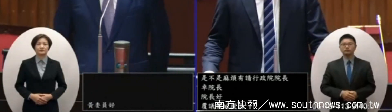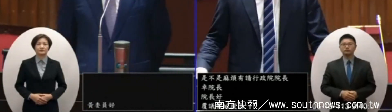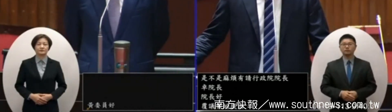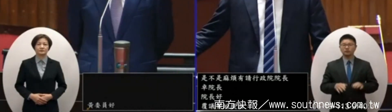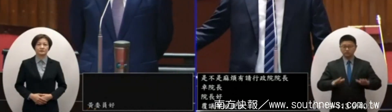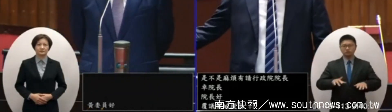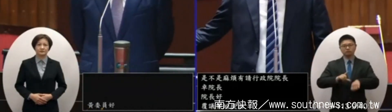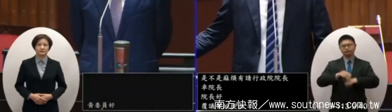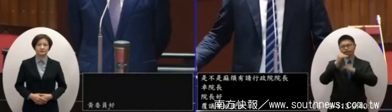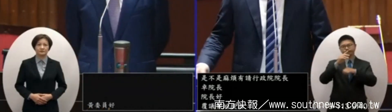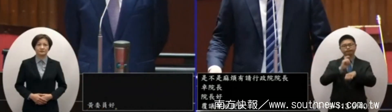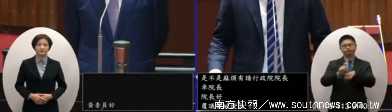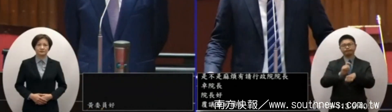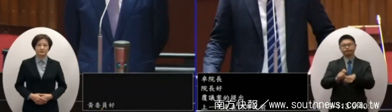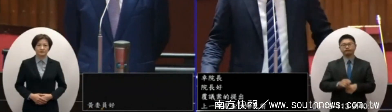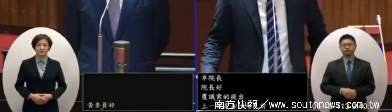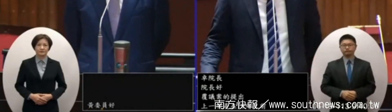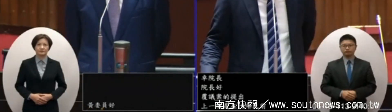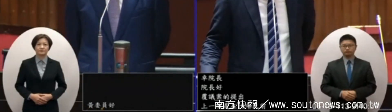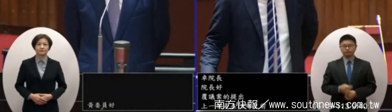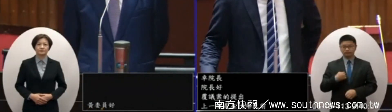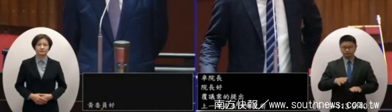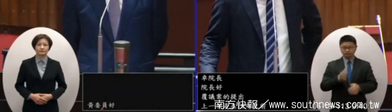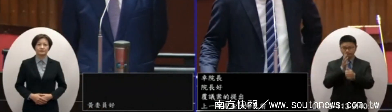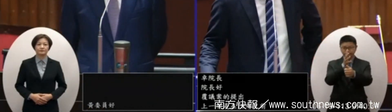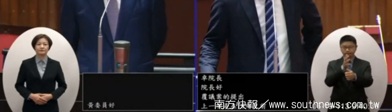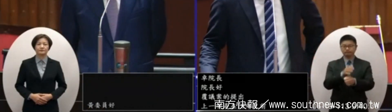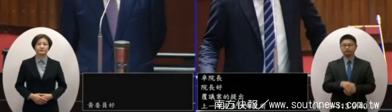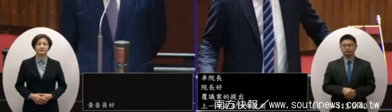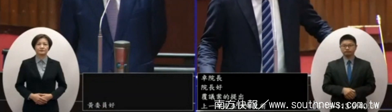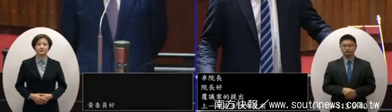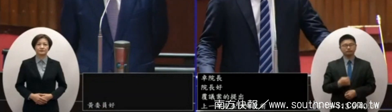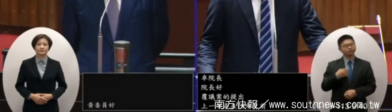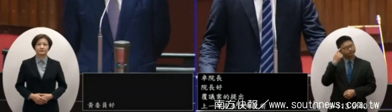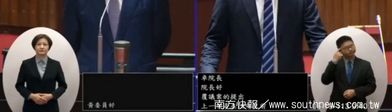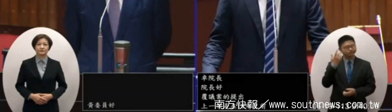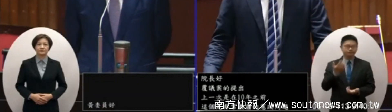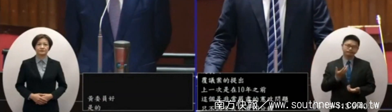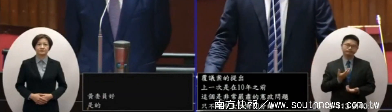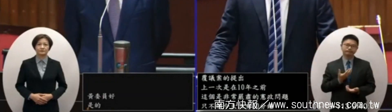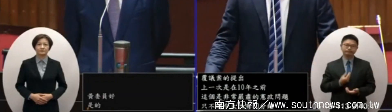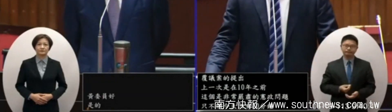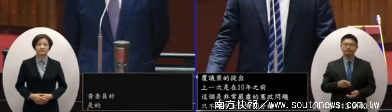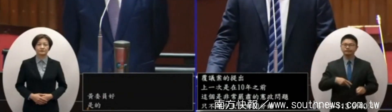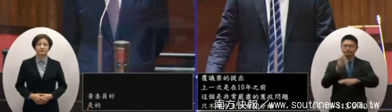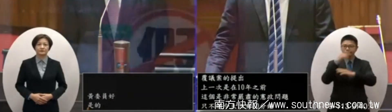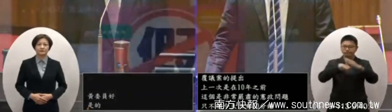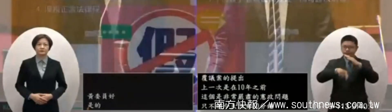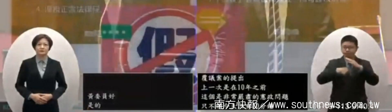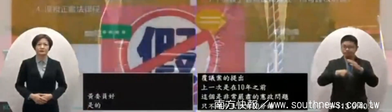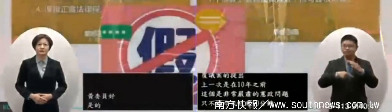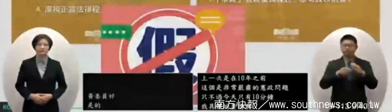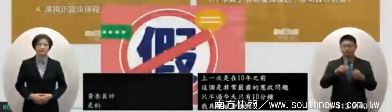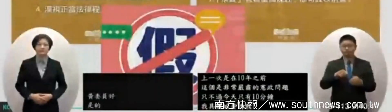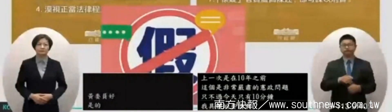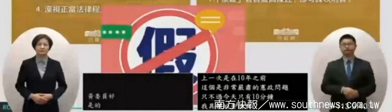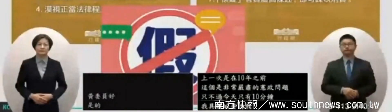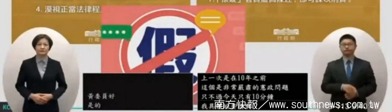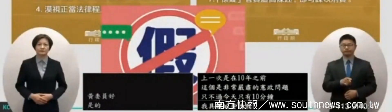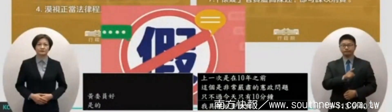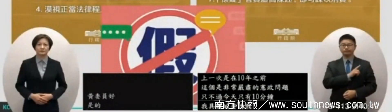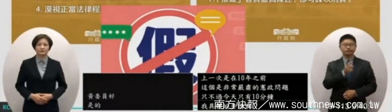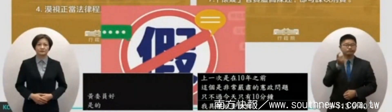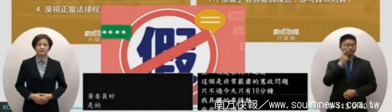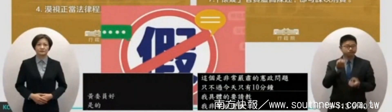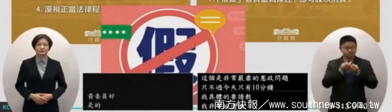今天只有十分鐘我具體的要請教啊我非常的遺憾我們的行政院已經成為了假